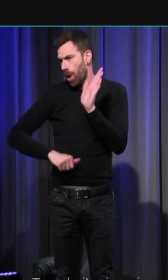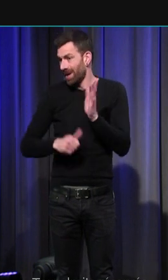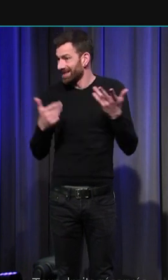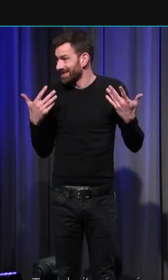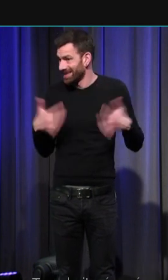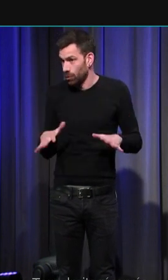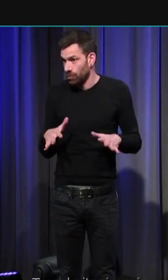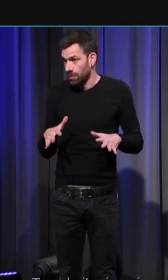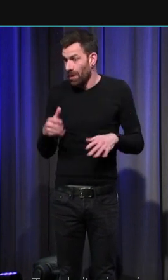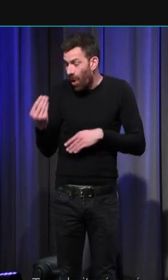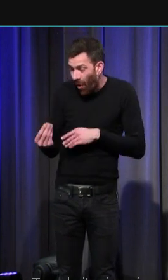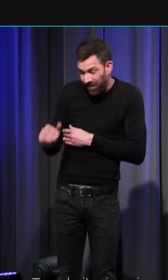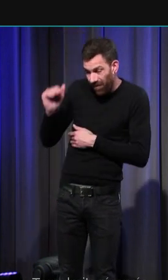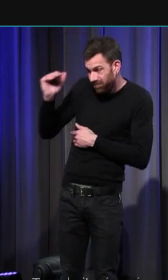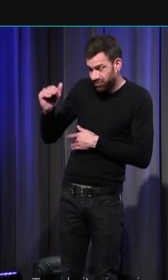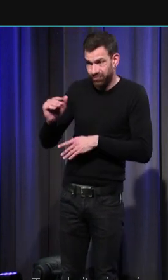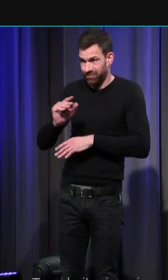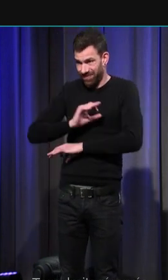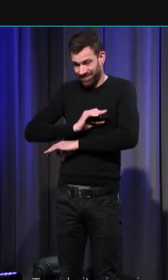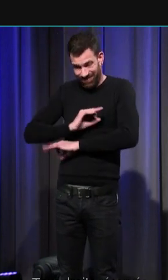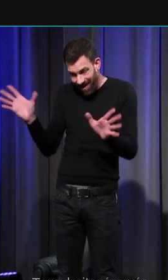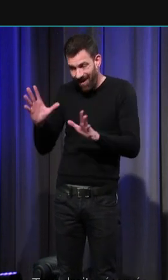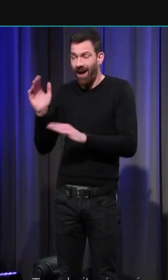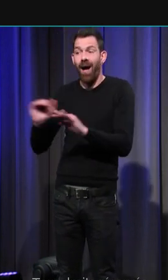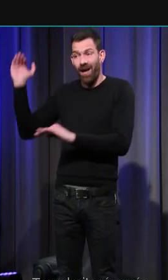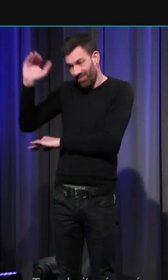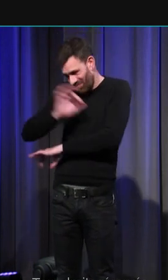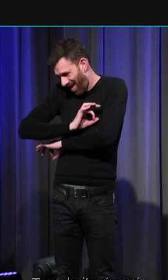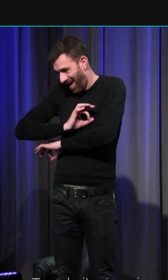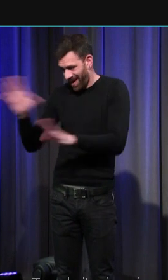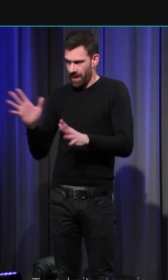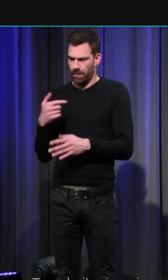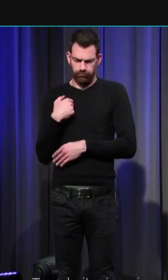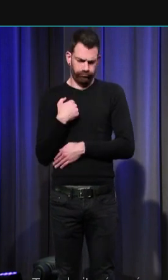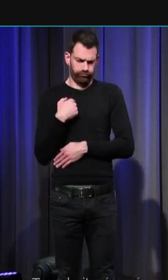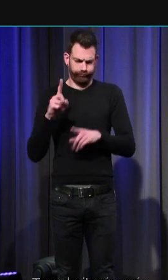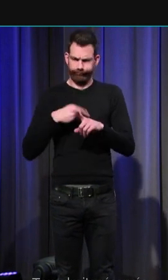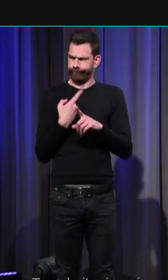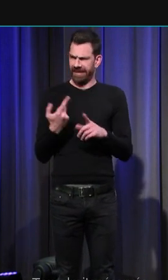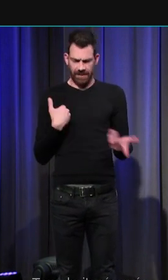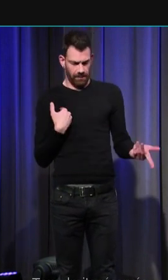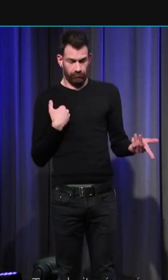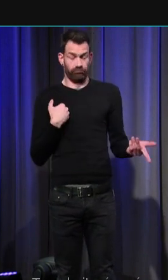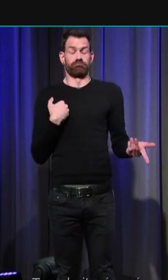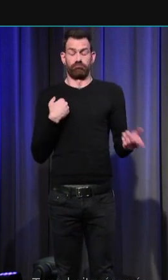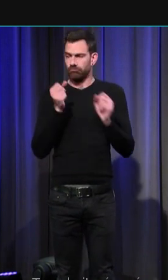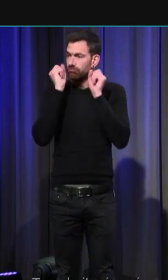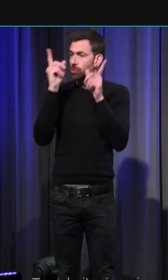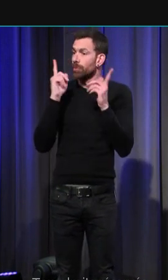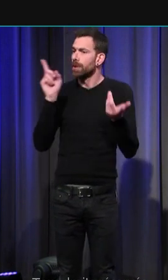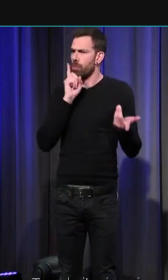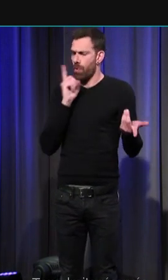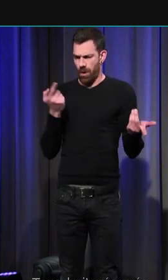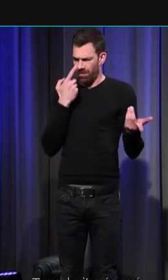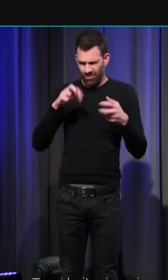'autre pas un enfant plus âgé et pas un adulte donc un recrutement très spécifique qui nous a alerté puisqu'on était vraiment dans un